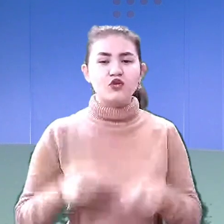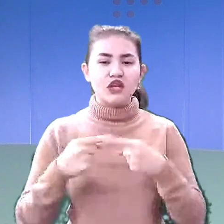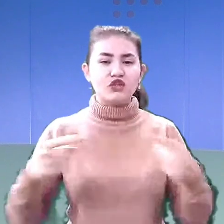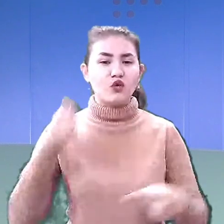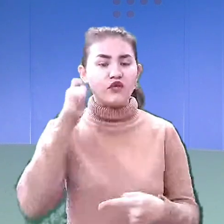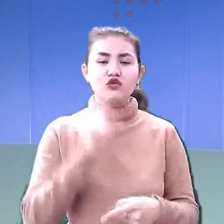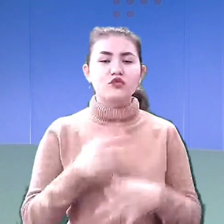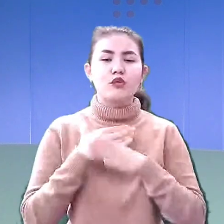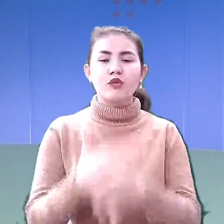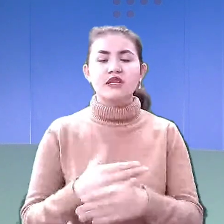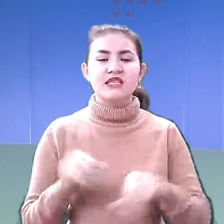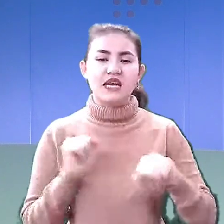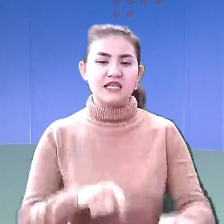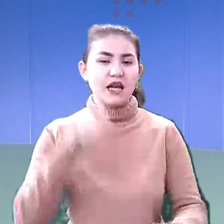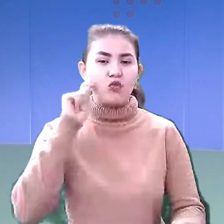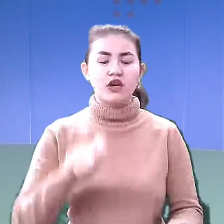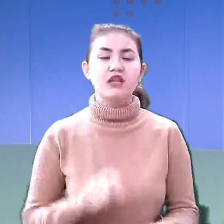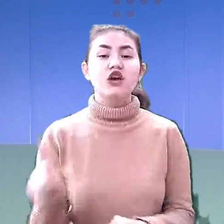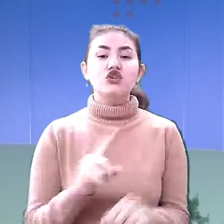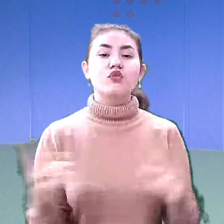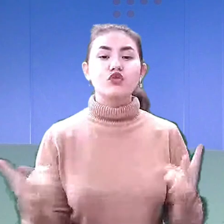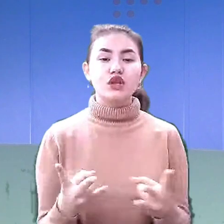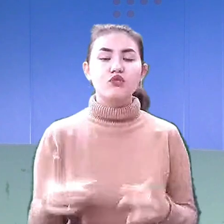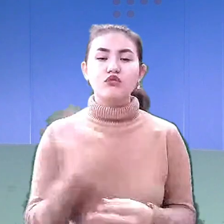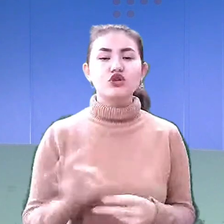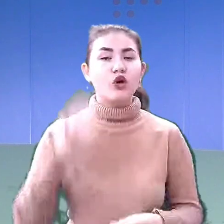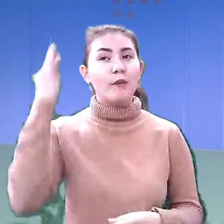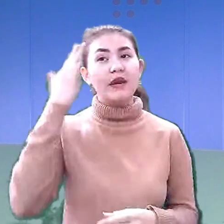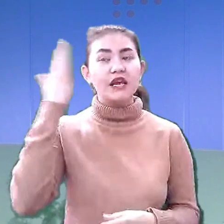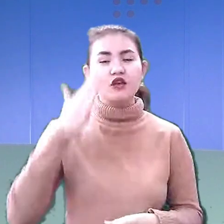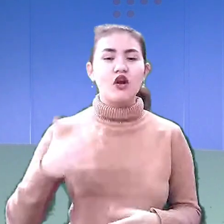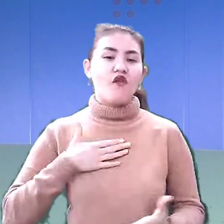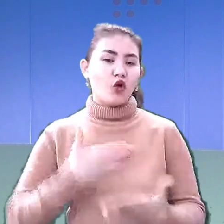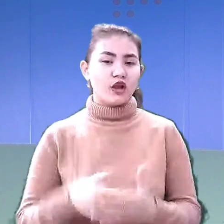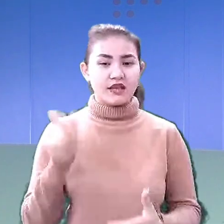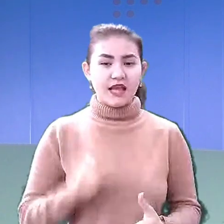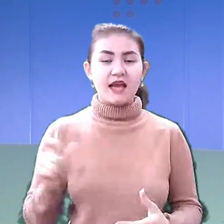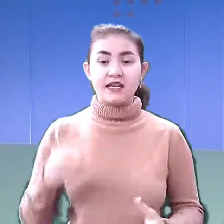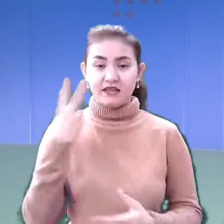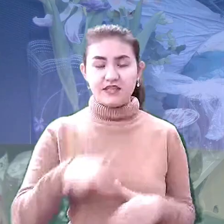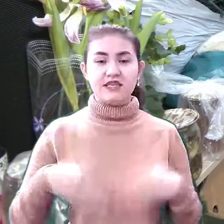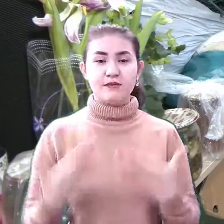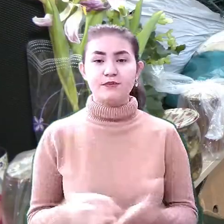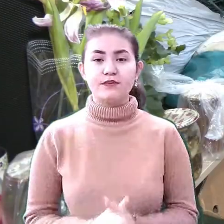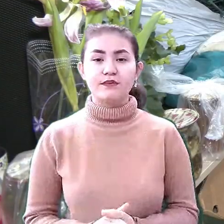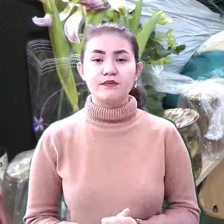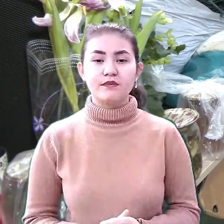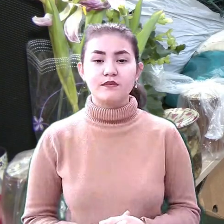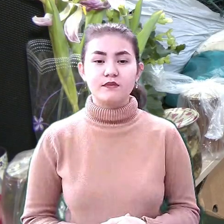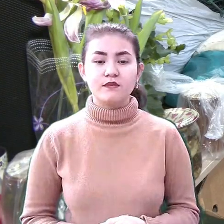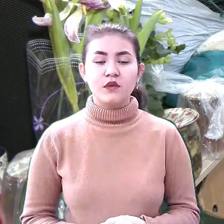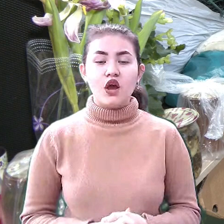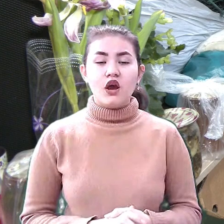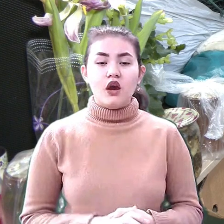щоб допомогти захисникам України. Що потребують та про що мріють волонтери, переглядайте у матеріалі Тетяни Реве. До